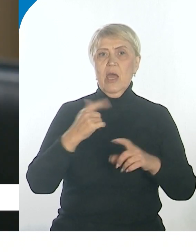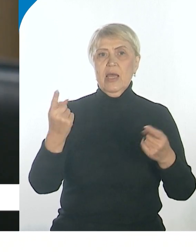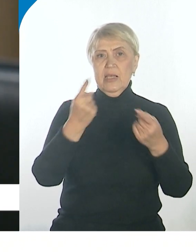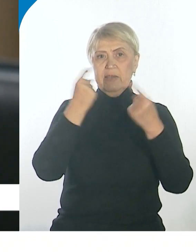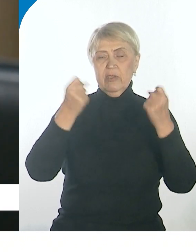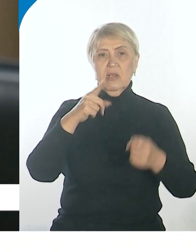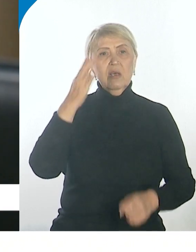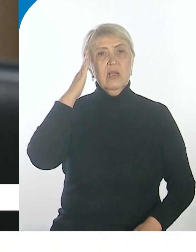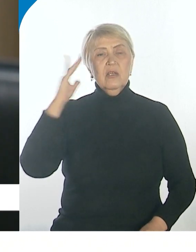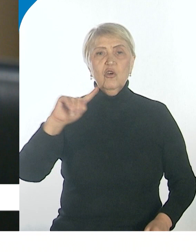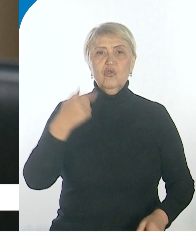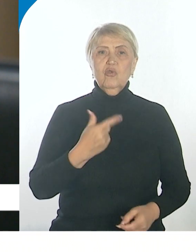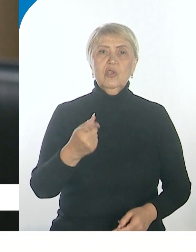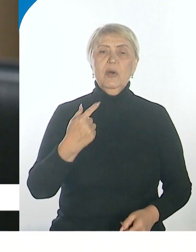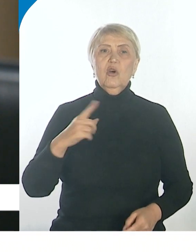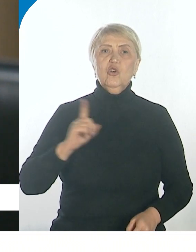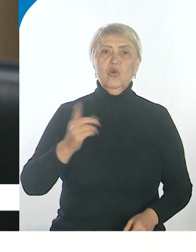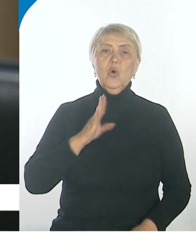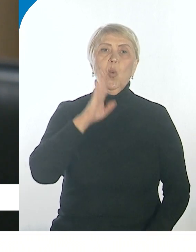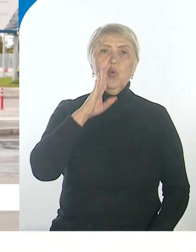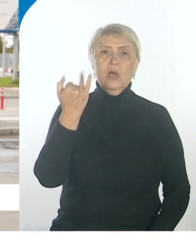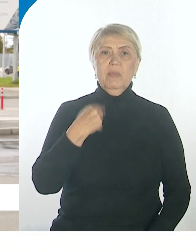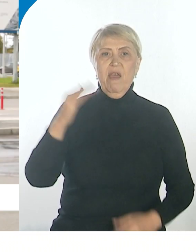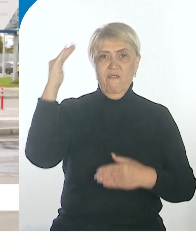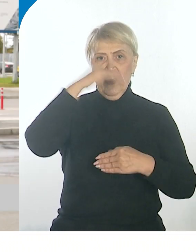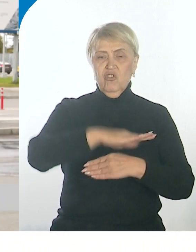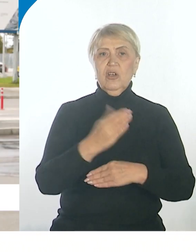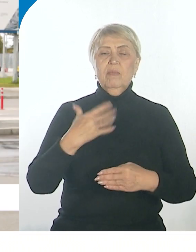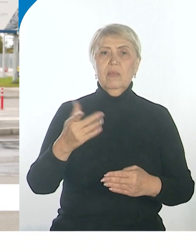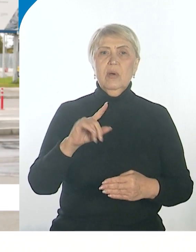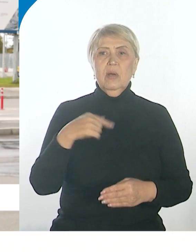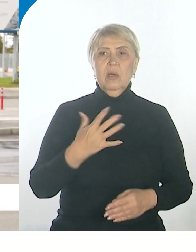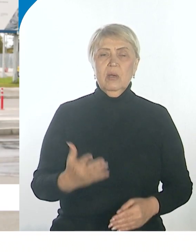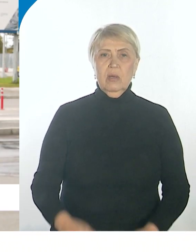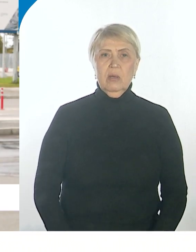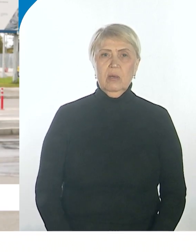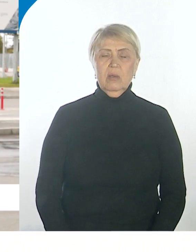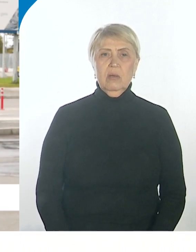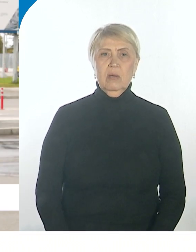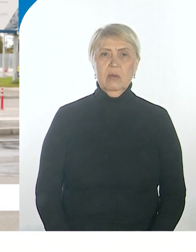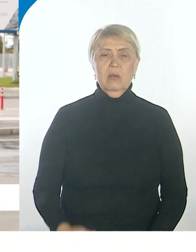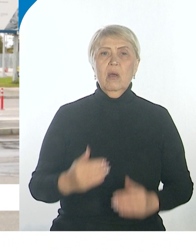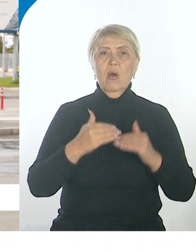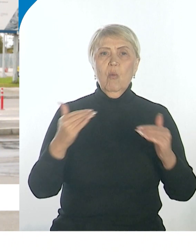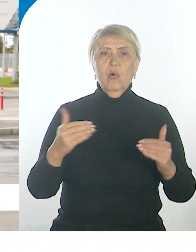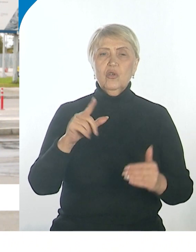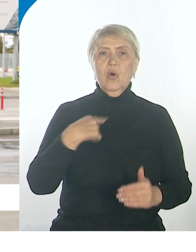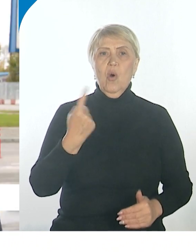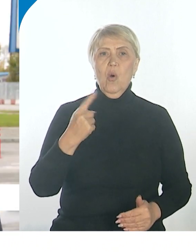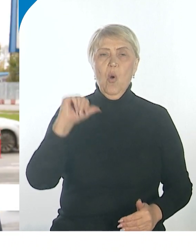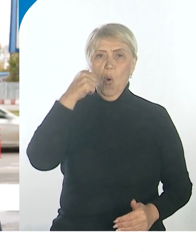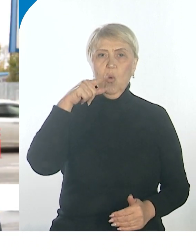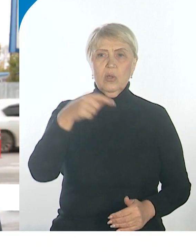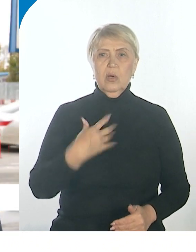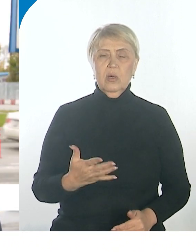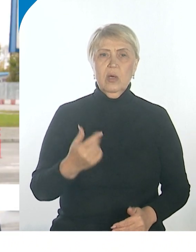тебя ждет утром, не знаешь, что до вечера. И больше года они нам долбили. Буду судить судом Сариата.